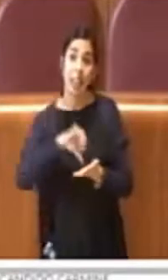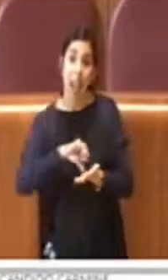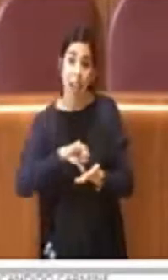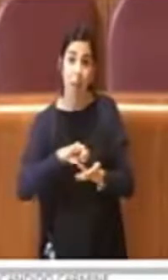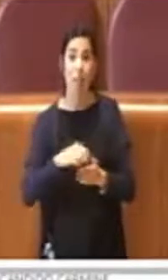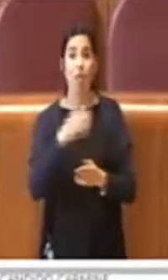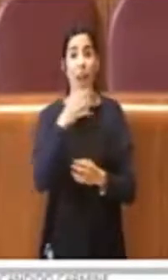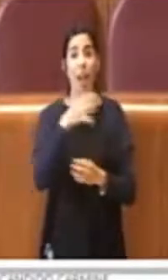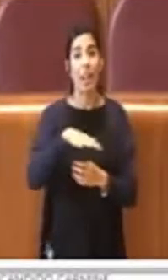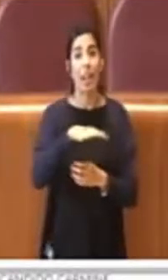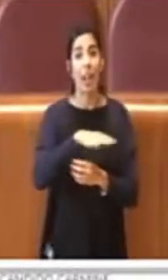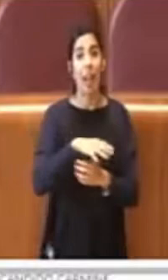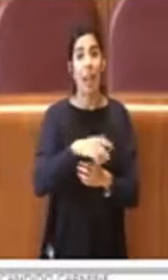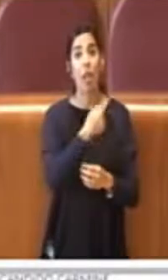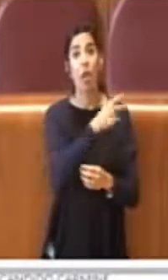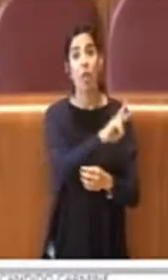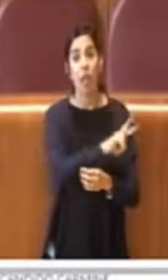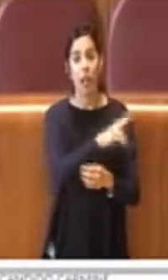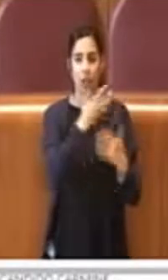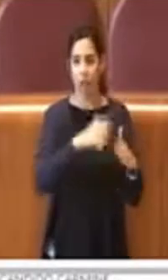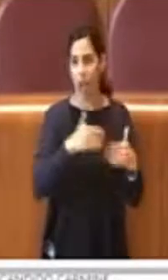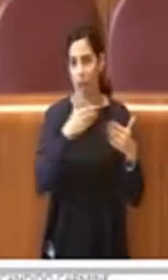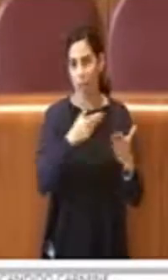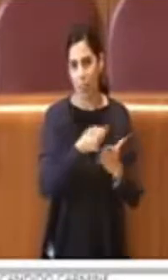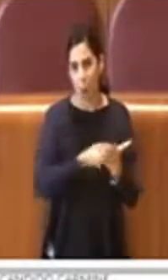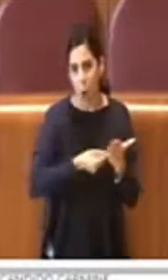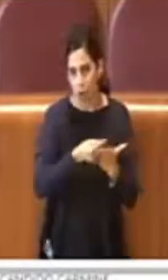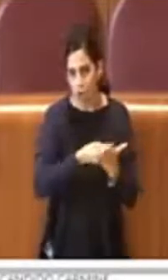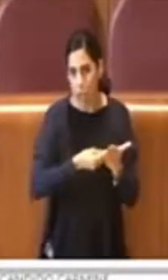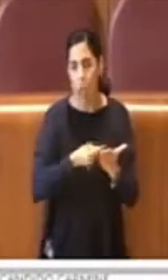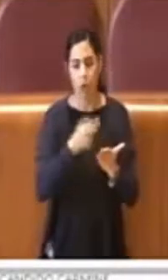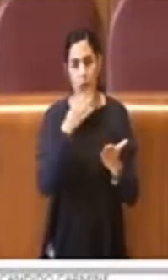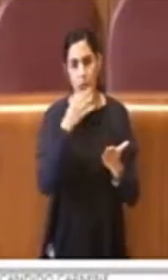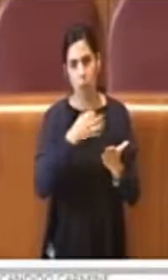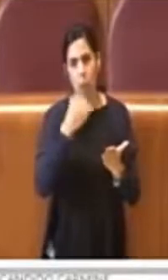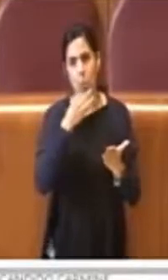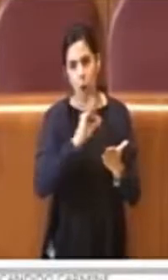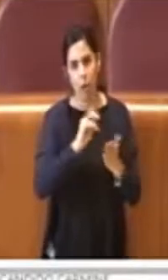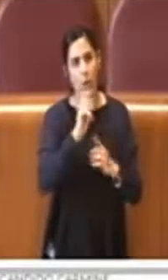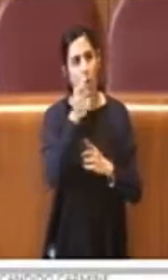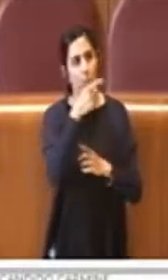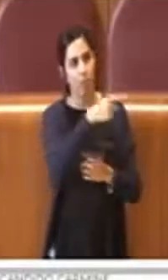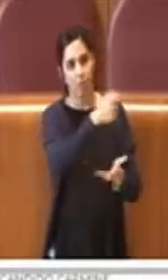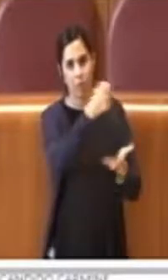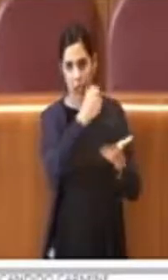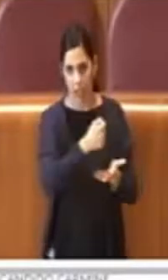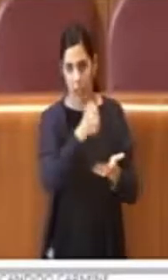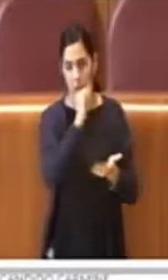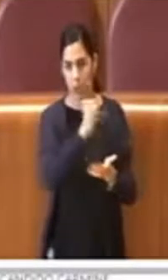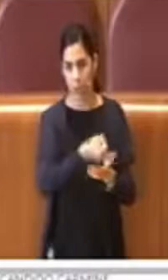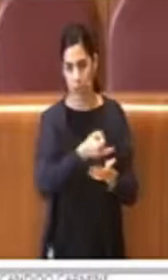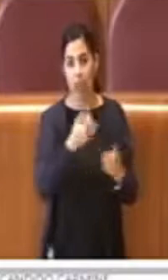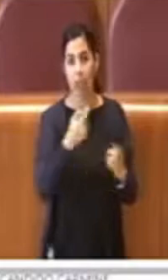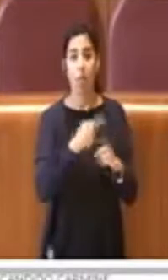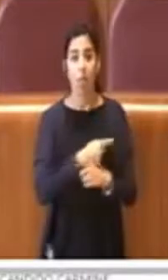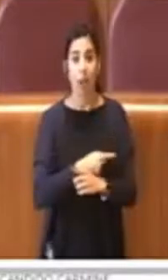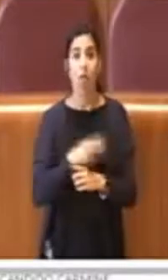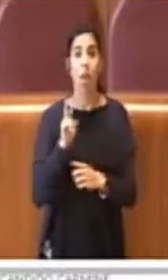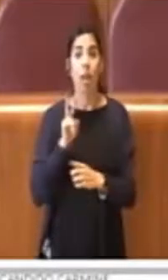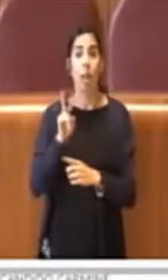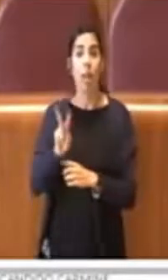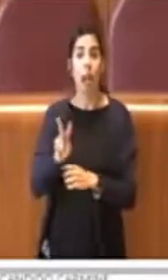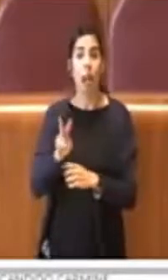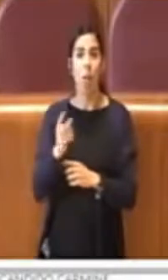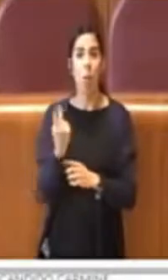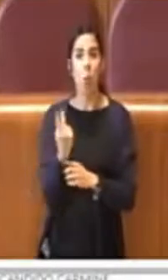di progettazione, poteva sicuramente avere questa opportunità di finanziamento, poteva sperare di averla. Il tram, il prolungamento